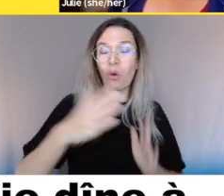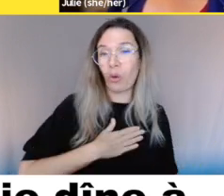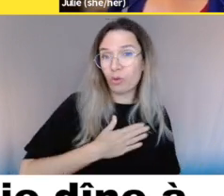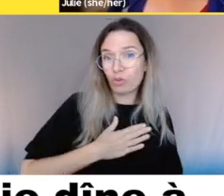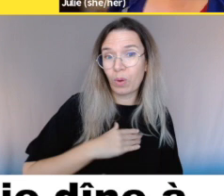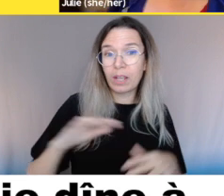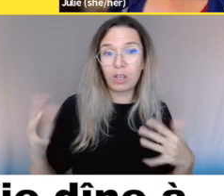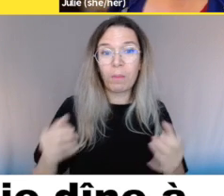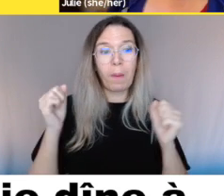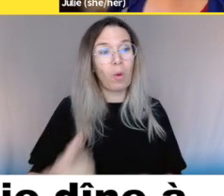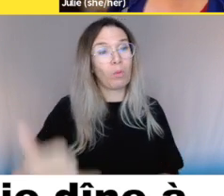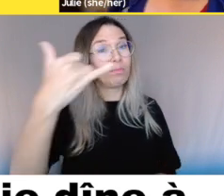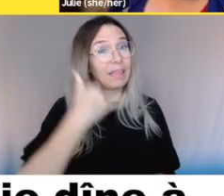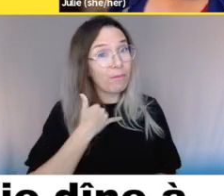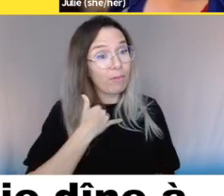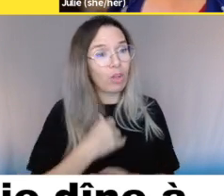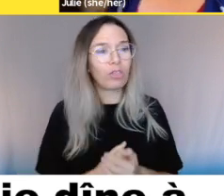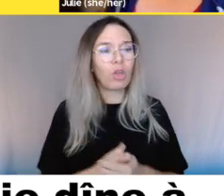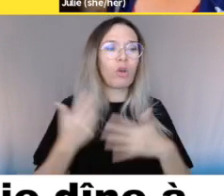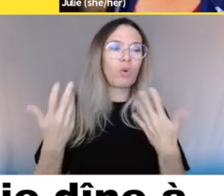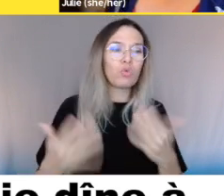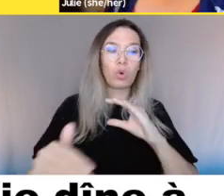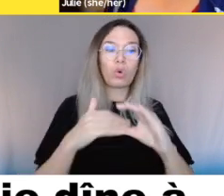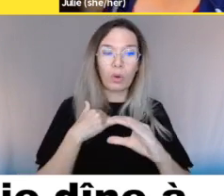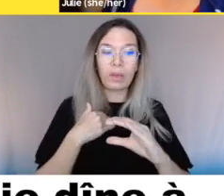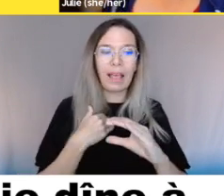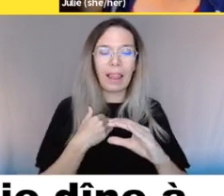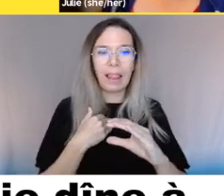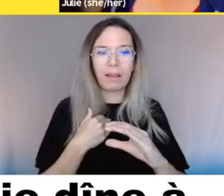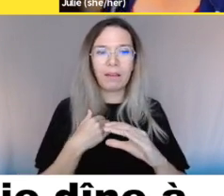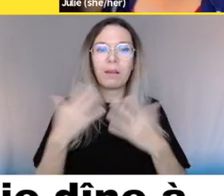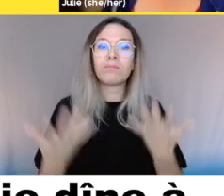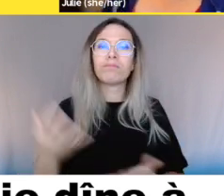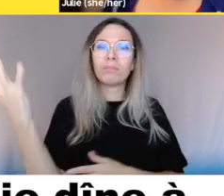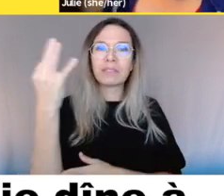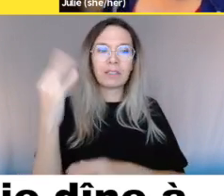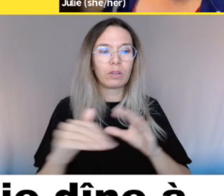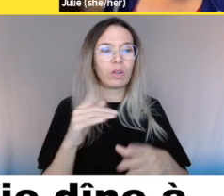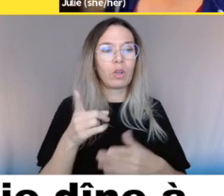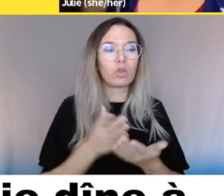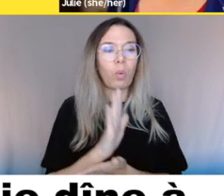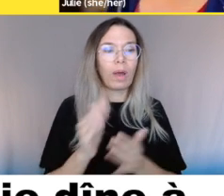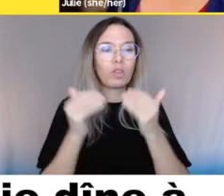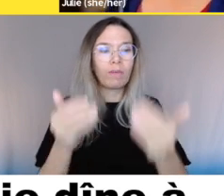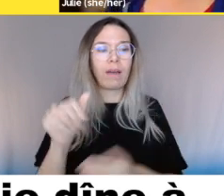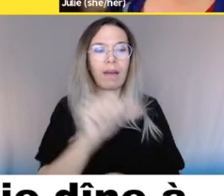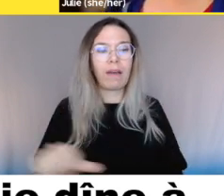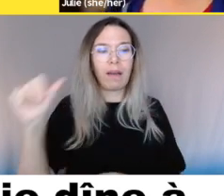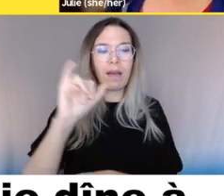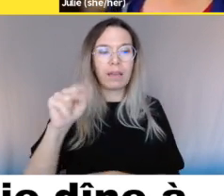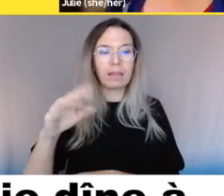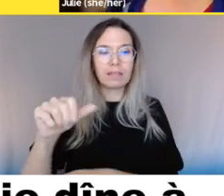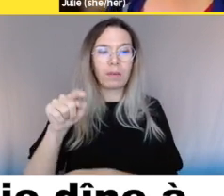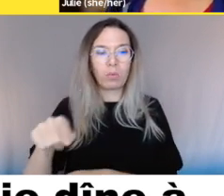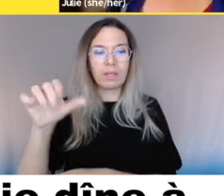demander d'être accommodé de façon raisonnable. Si vous pensez qu'un établissement a failli la tournabilisation, vous pouvez